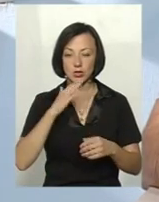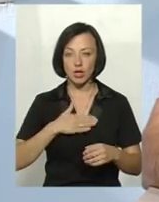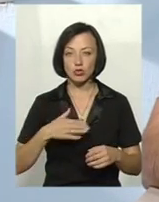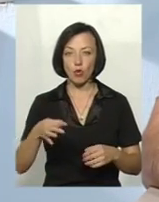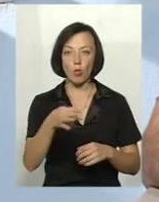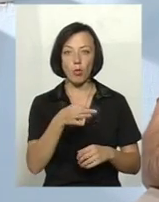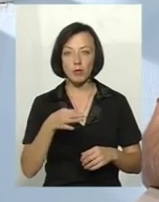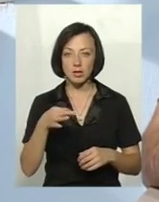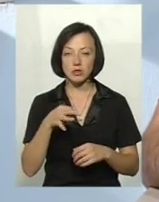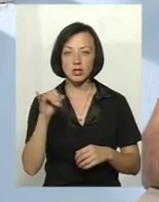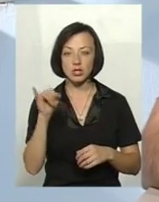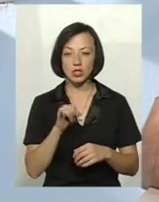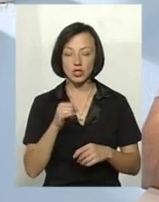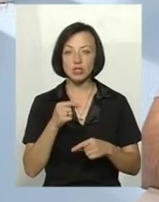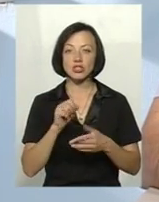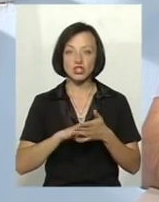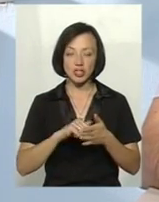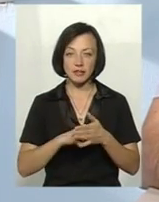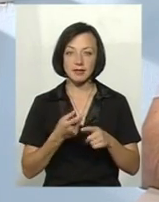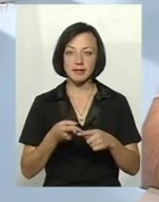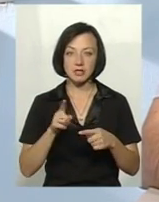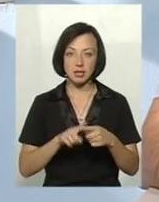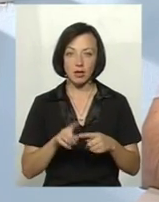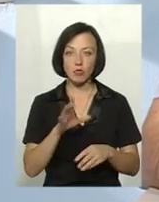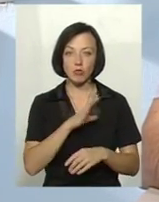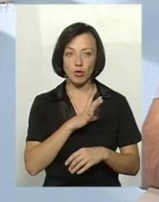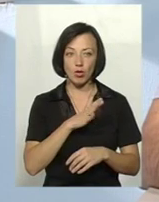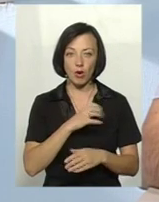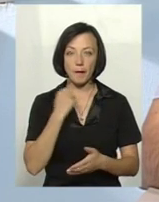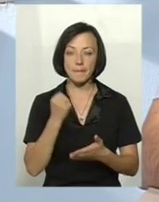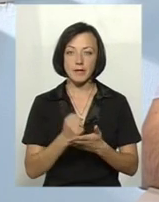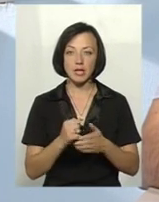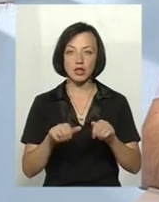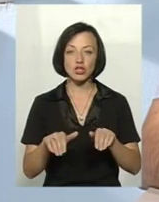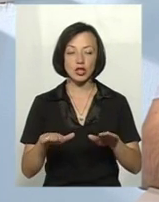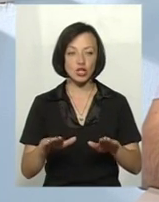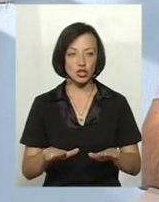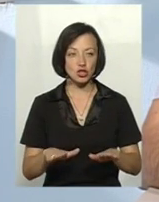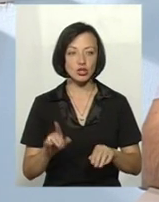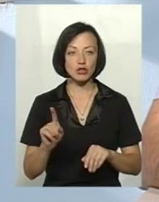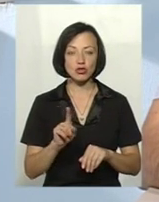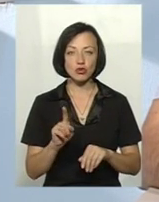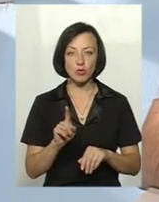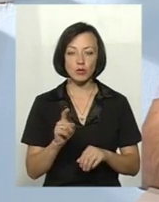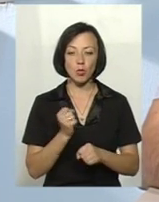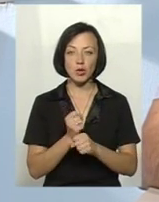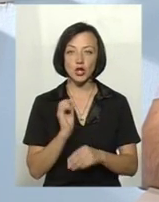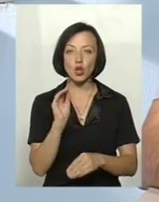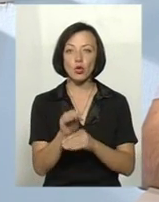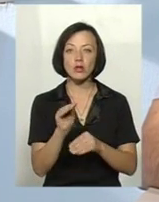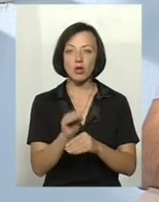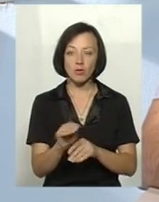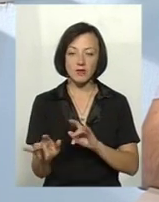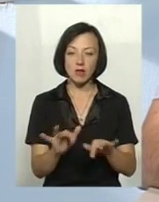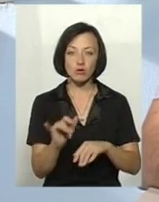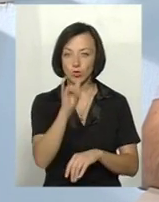областю. І через те було все-таки прийнято таке рішення, щоб вживати додаткових заходів, щоб